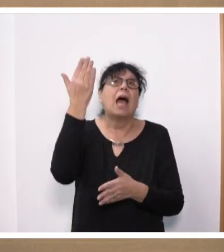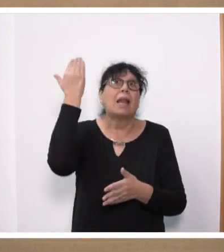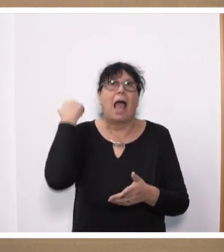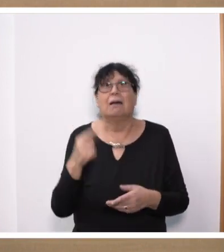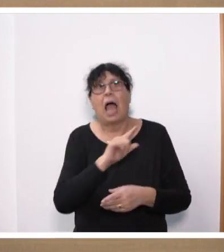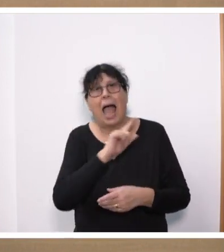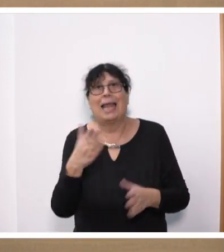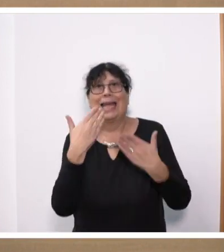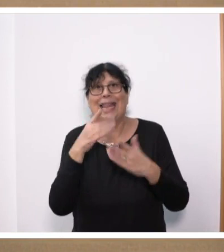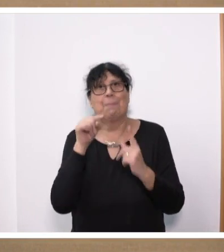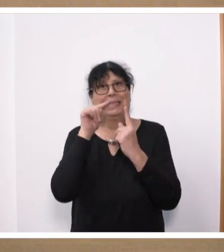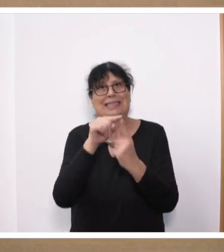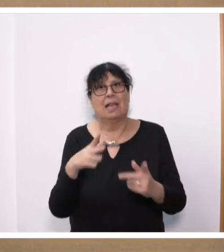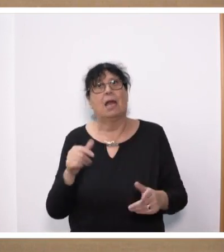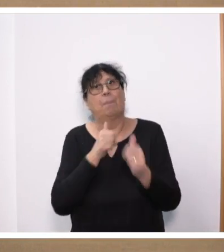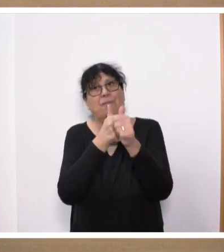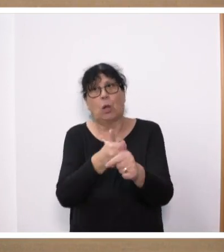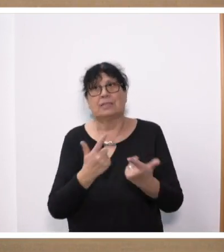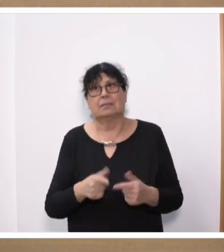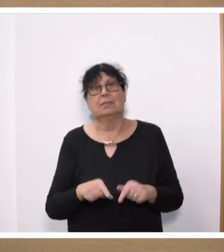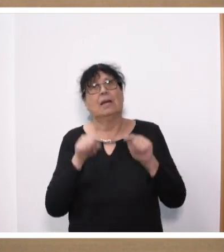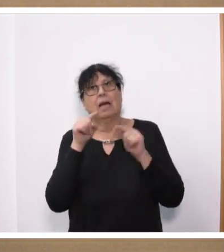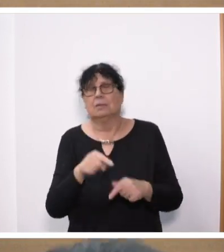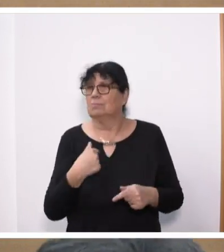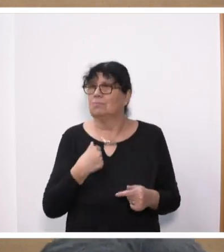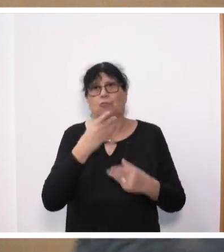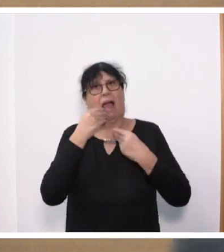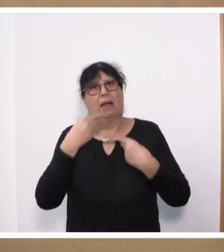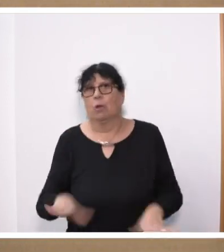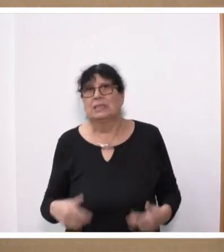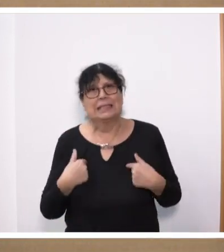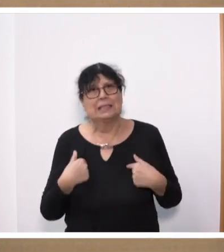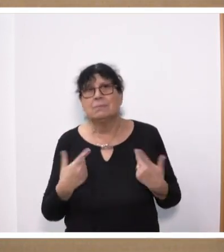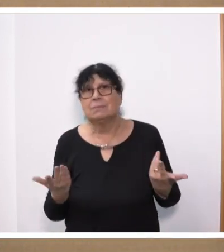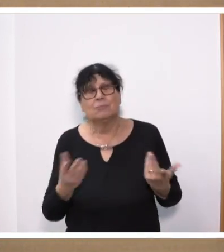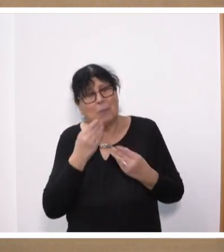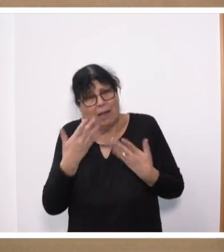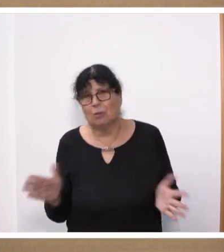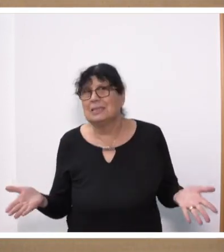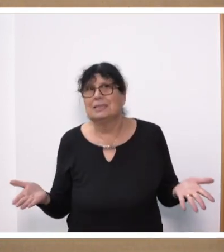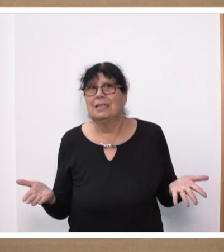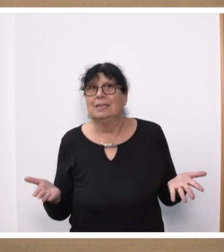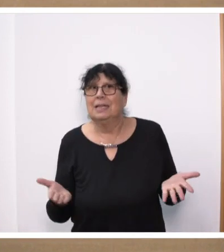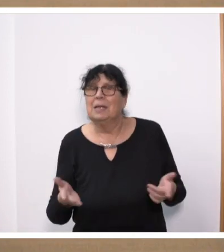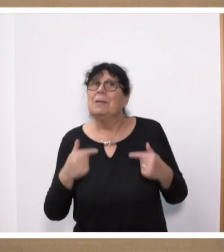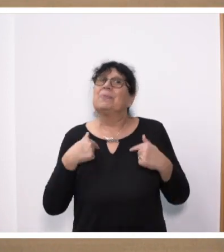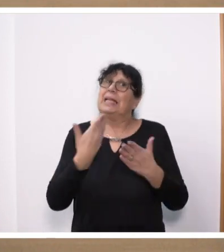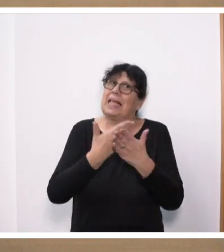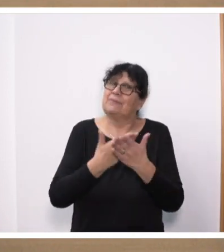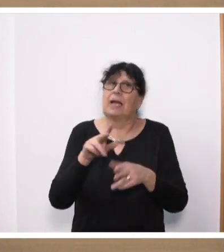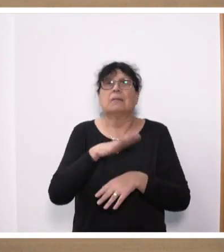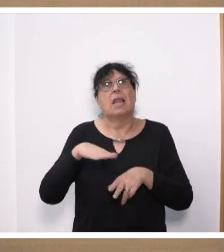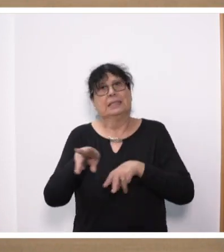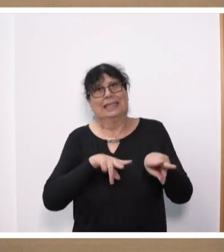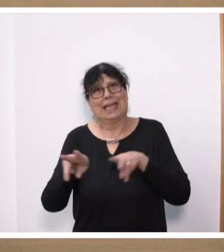Klimaziele einhält. Das macht fassungslos, liebe Kolleginnen und Kollegen. Und ich fordere die Landesregierung deshalb auf, sich